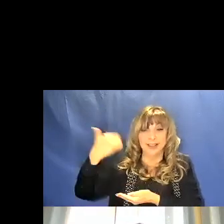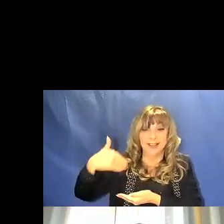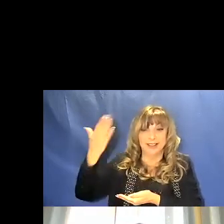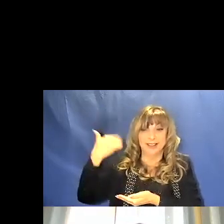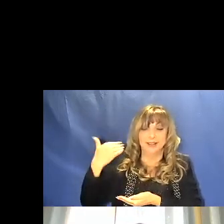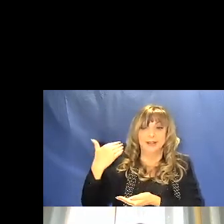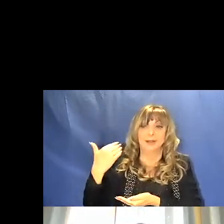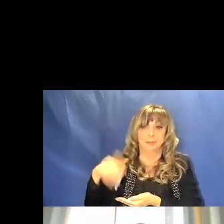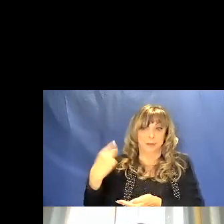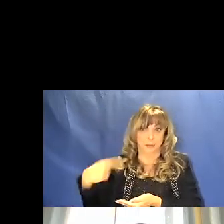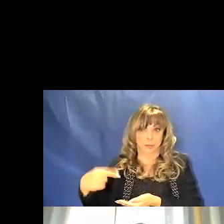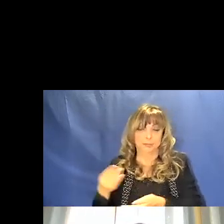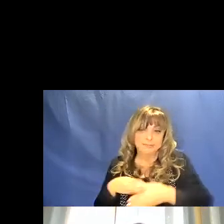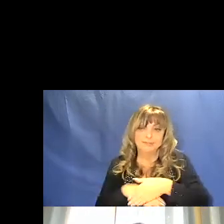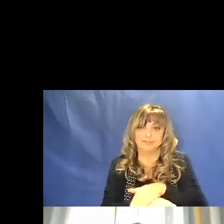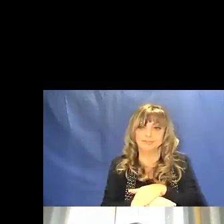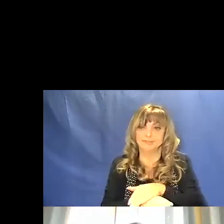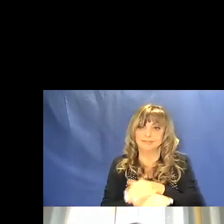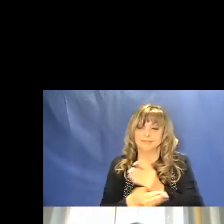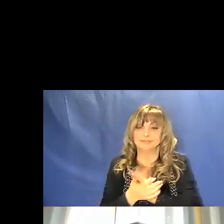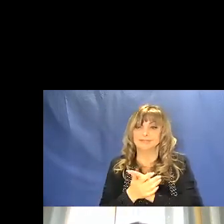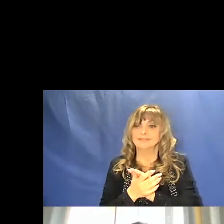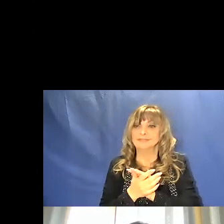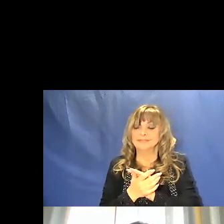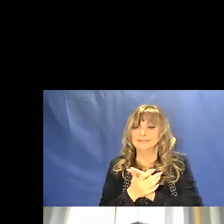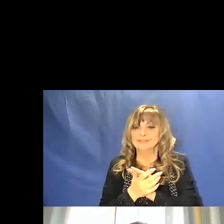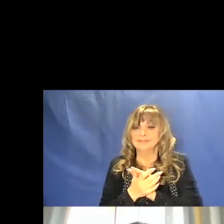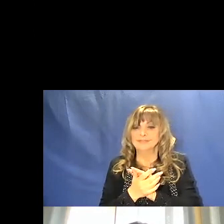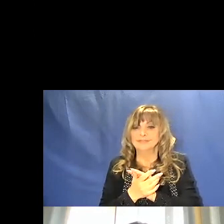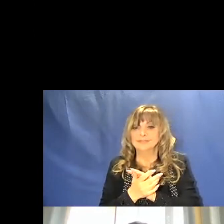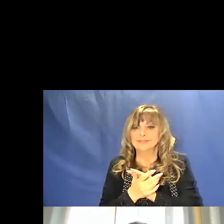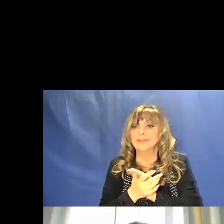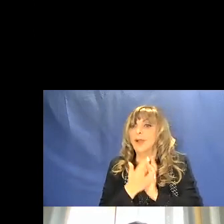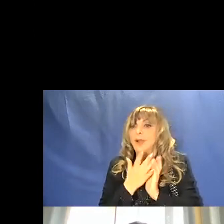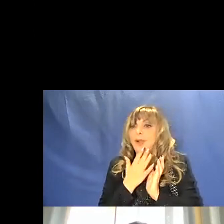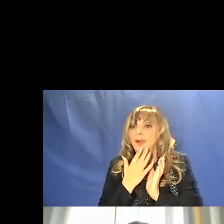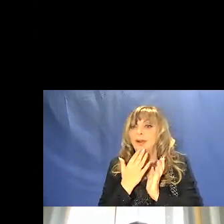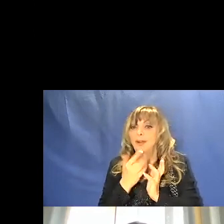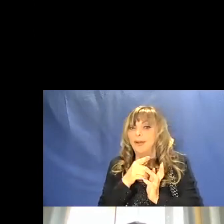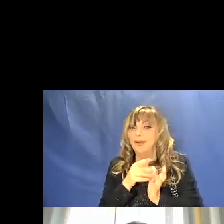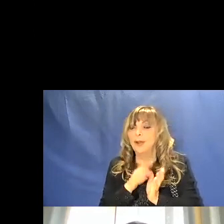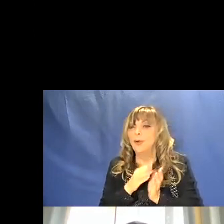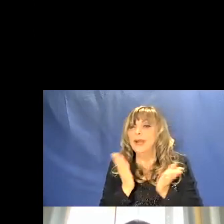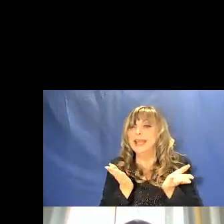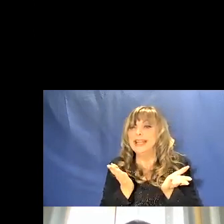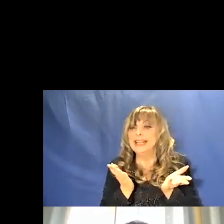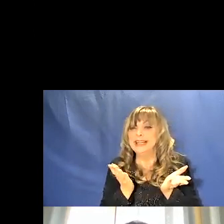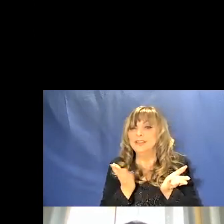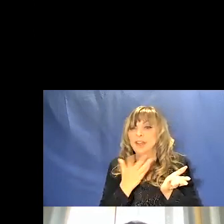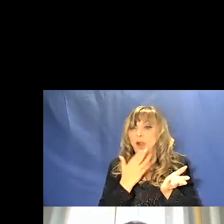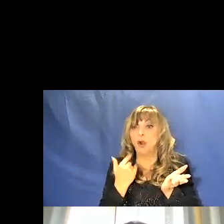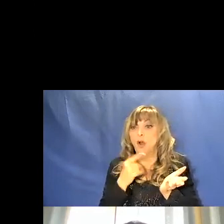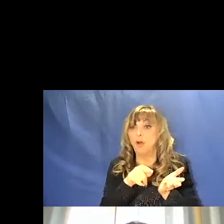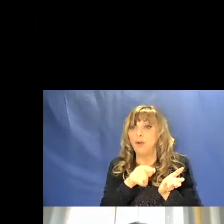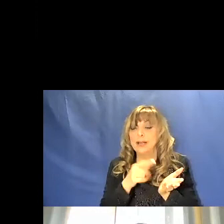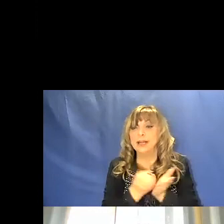essere poste all'interno della sepoltura queste conchiglie avevano il loro colore